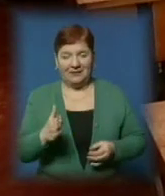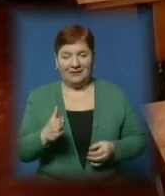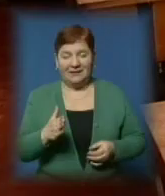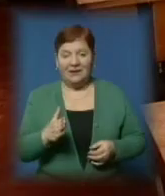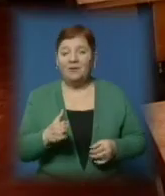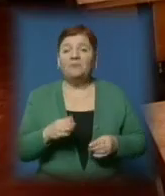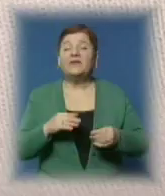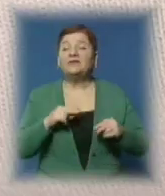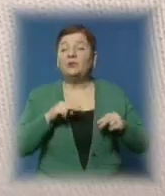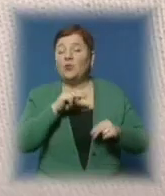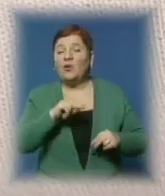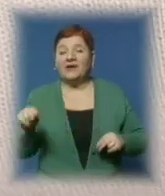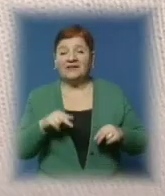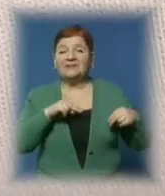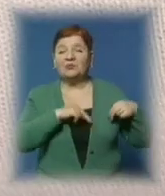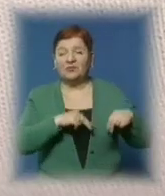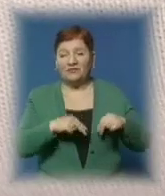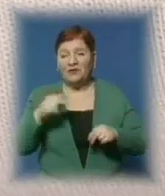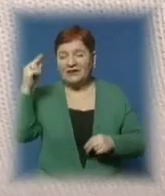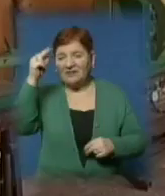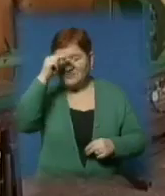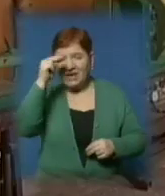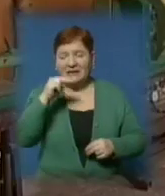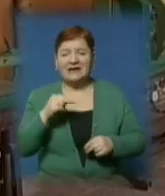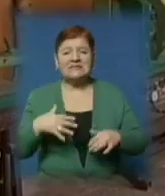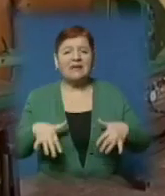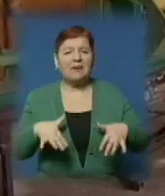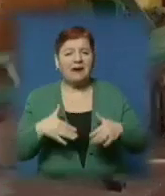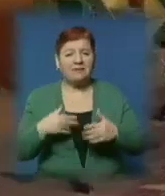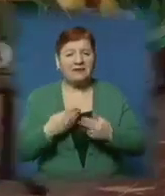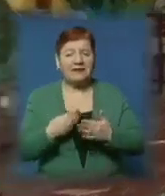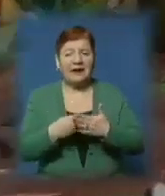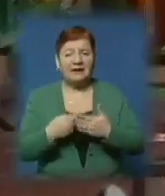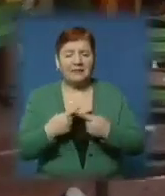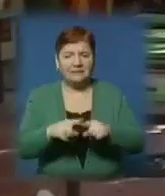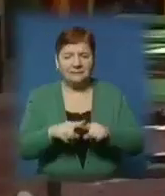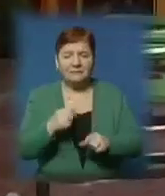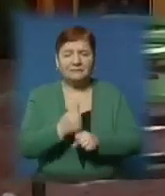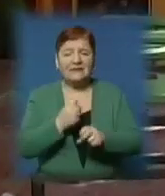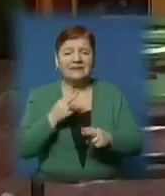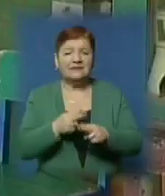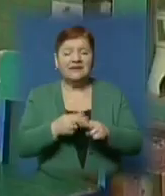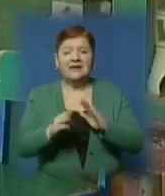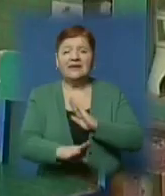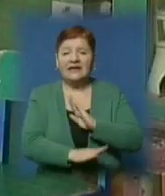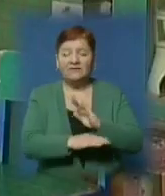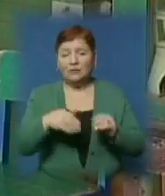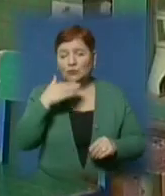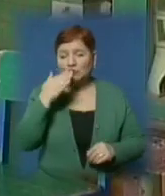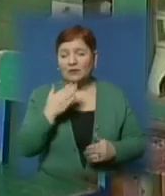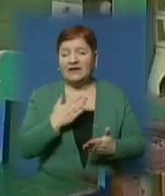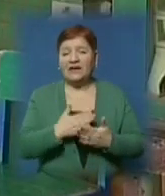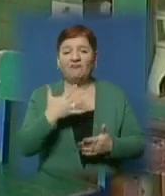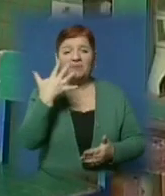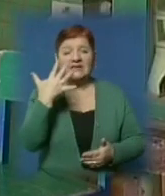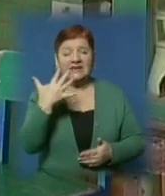трудового навчання – слабка матеріально-технічна база. Майстерні зі станками для обробки заліза і дерева в Ужгороді є лише в